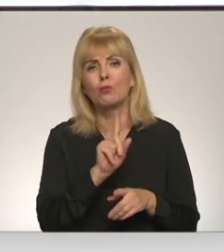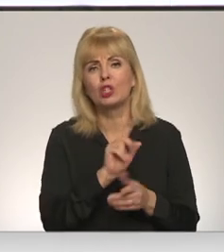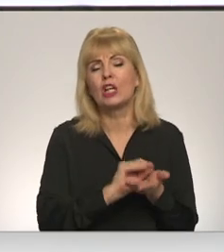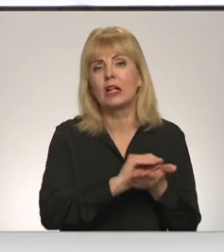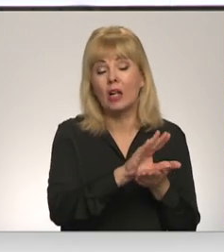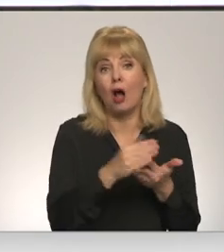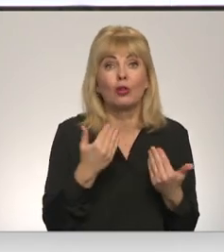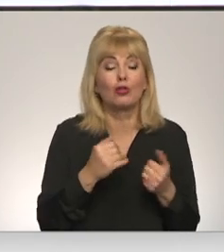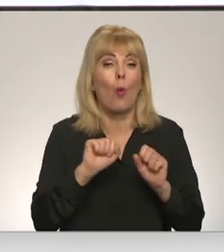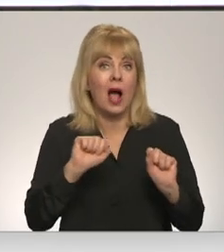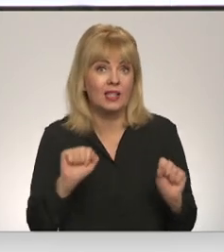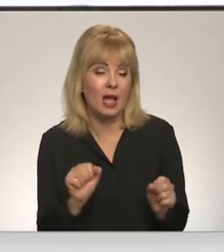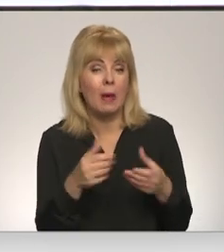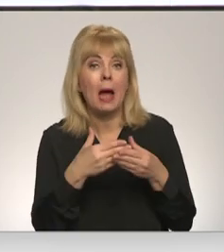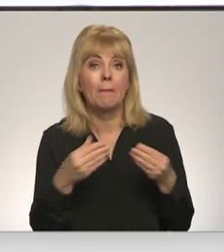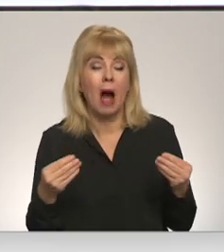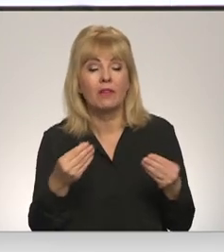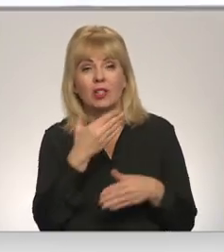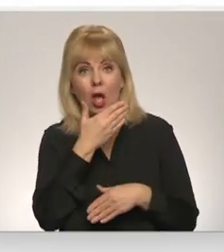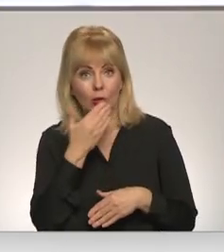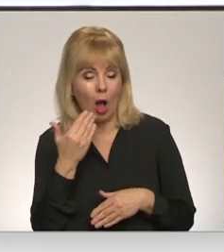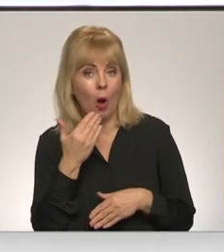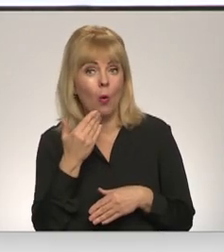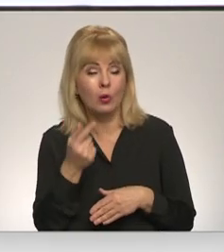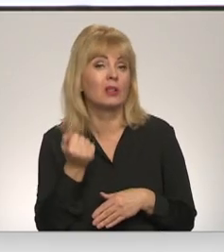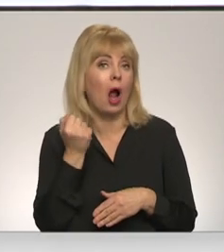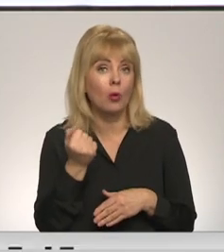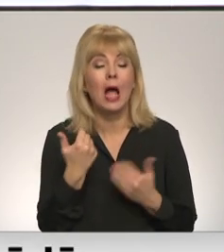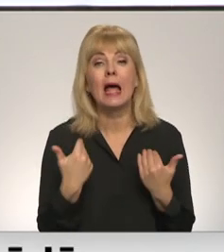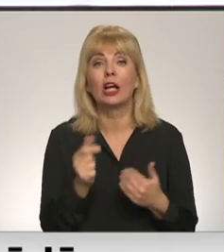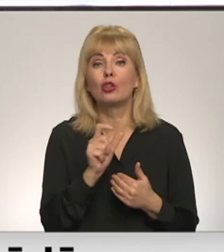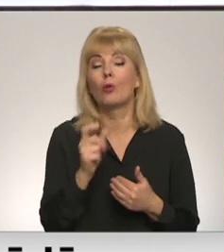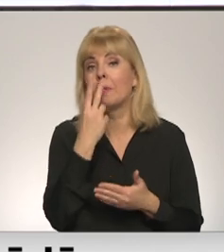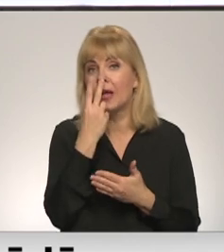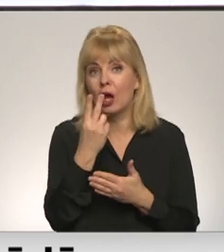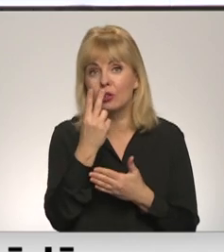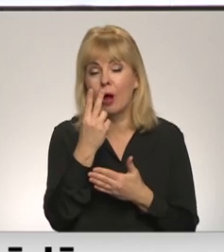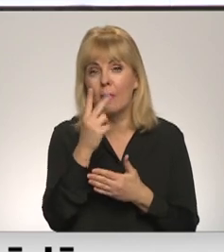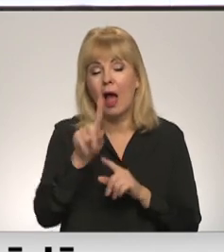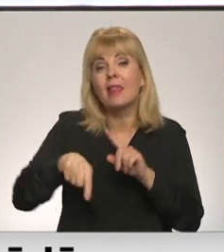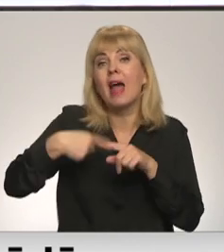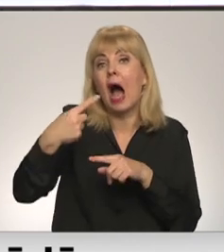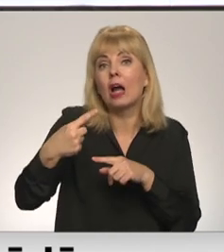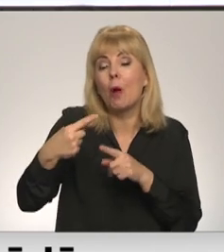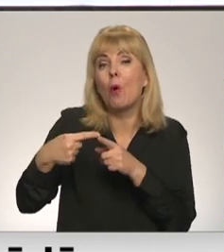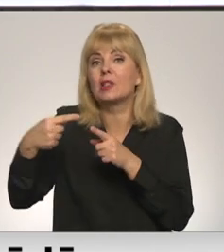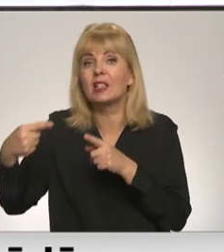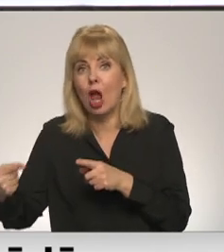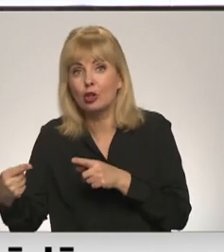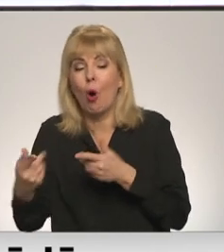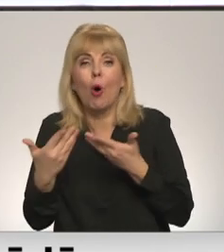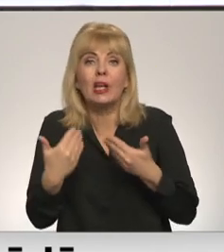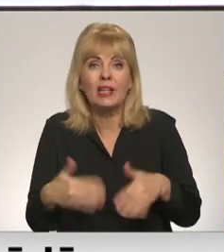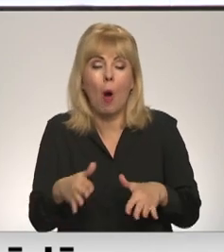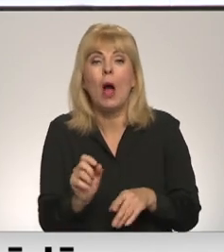šo ziemu. Šo pavasaru mums nav nekāda drauga. Gāzes mums šobrīd ir jāskatās uz nākamo sezonu. Jau ir